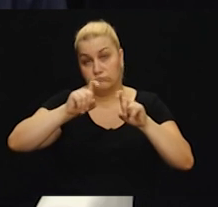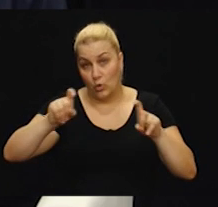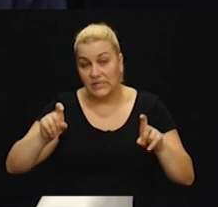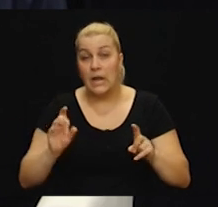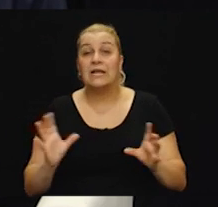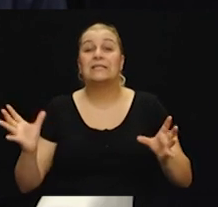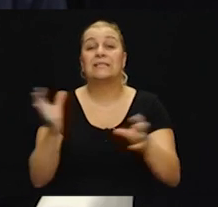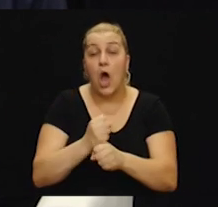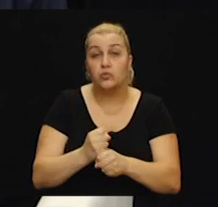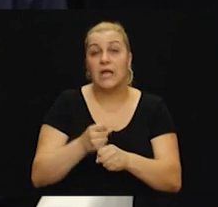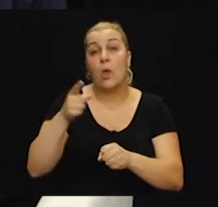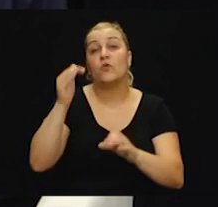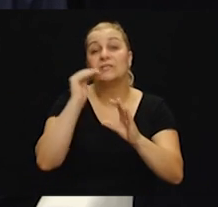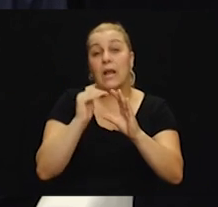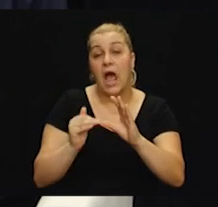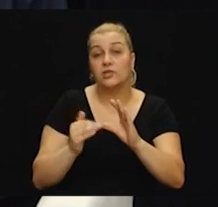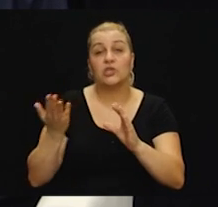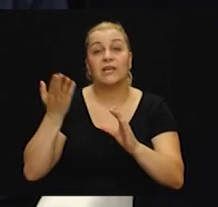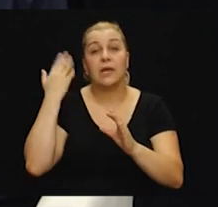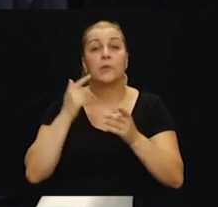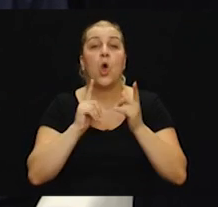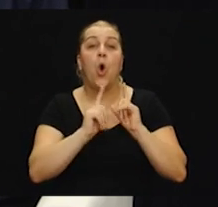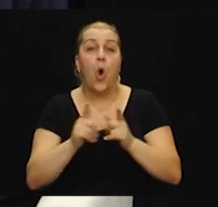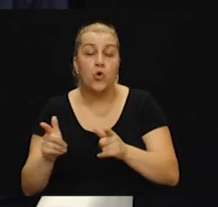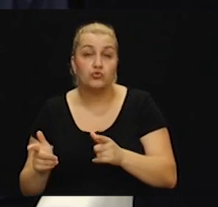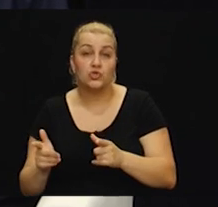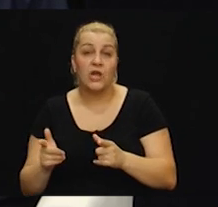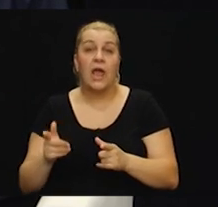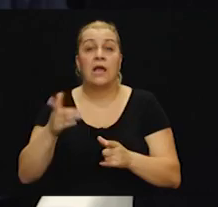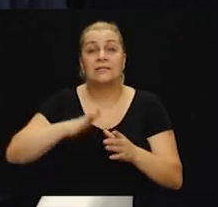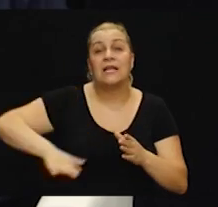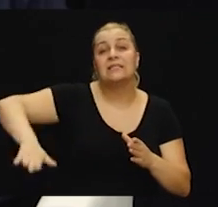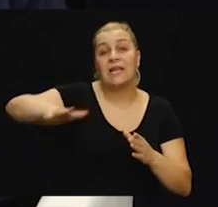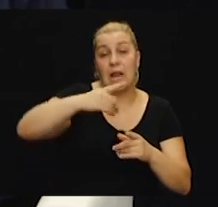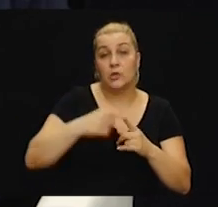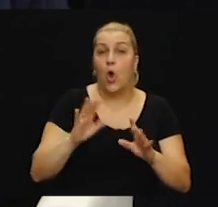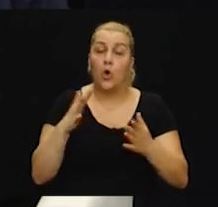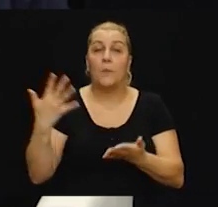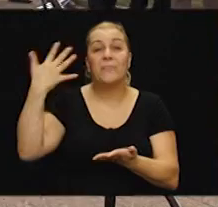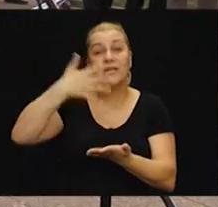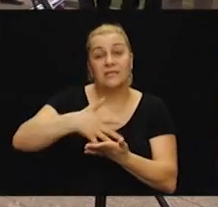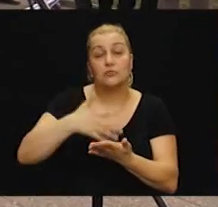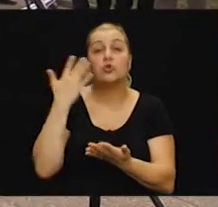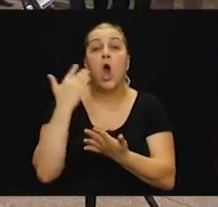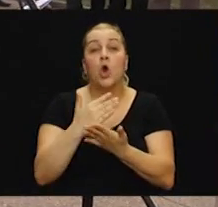u kojima je bilo pohranjeno navružanje teritorijalne obrane Metkovića, Ploća, Vrgorca i Makarske, ukupno oko 5.000 komada koje je